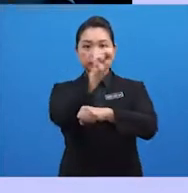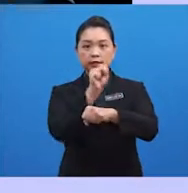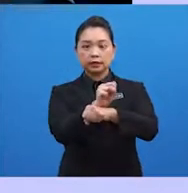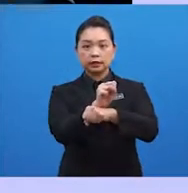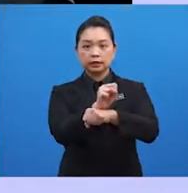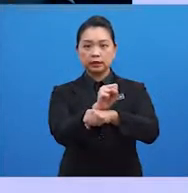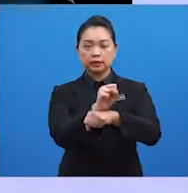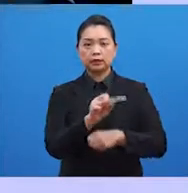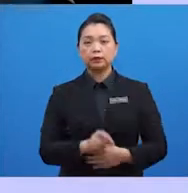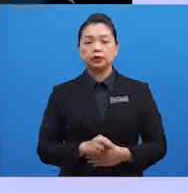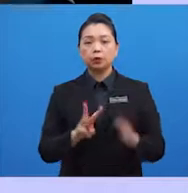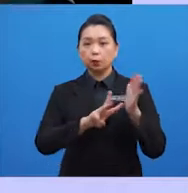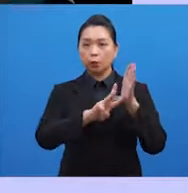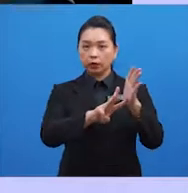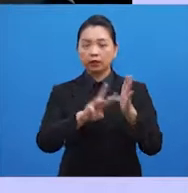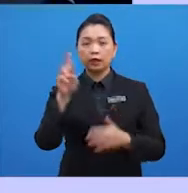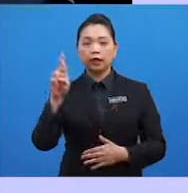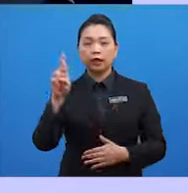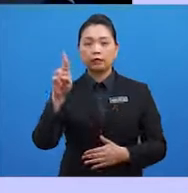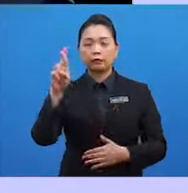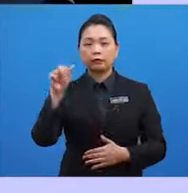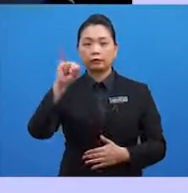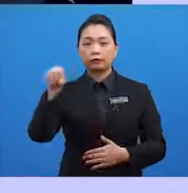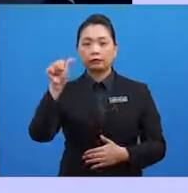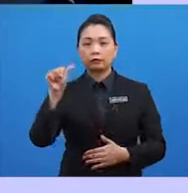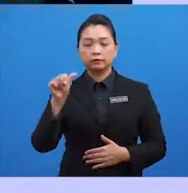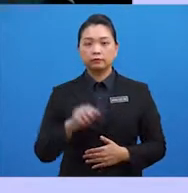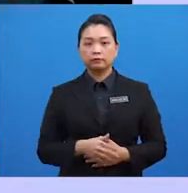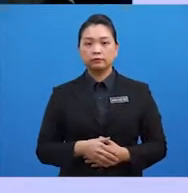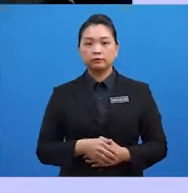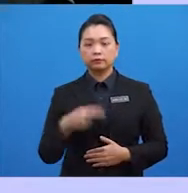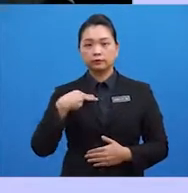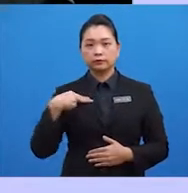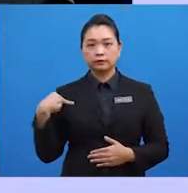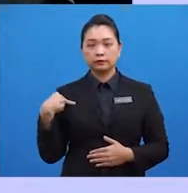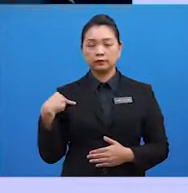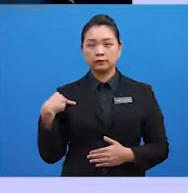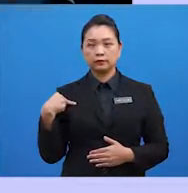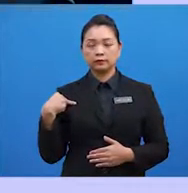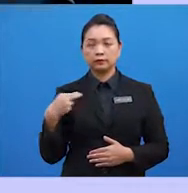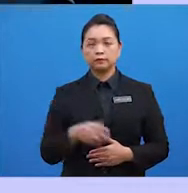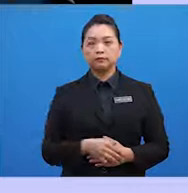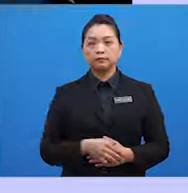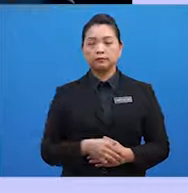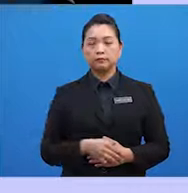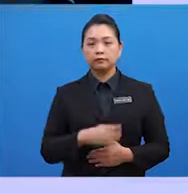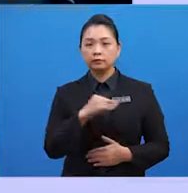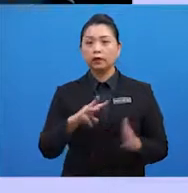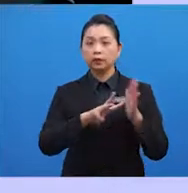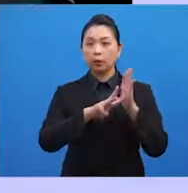Raja Ratnam, Indonesia diwakili oleh Adam Malik, Thailand